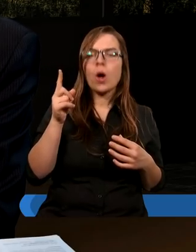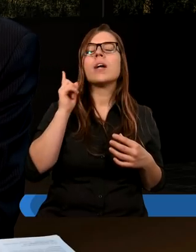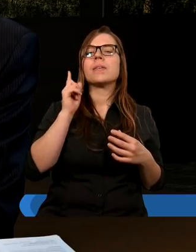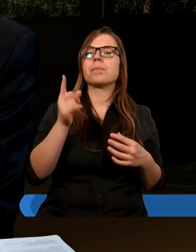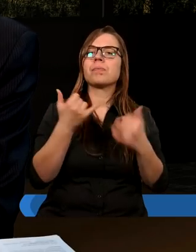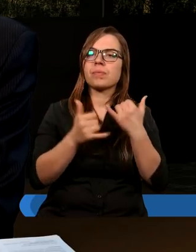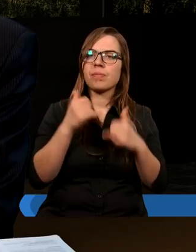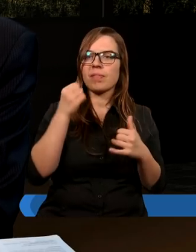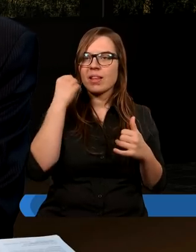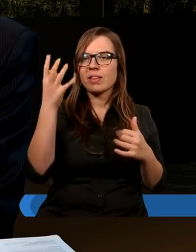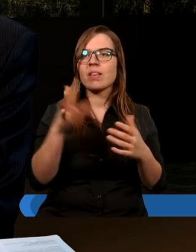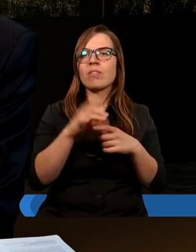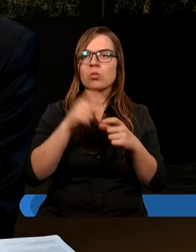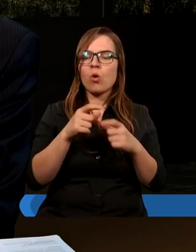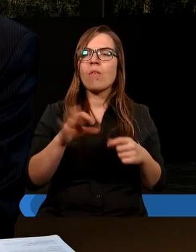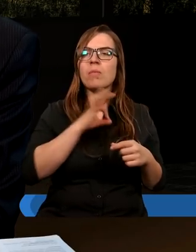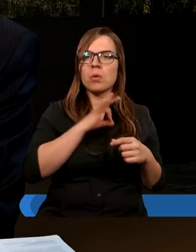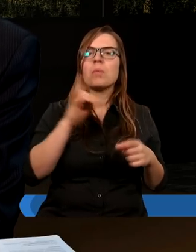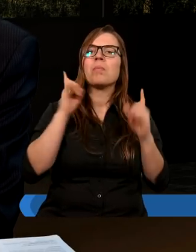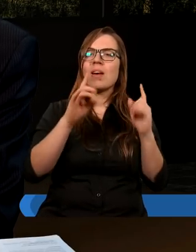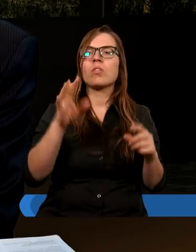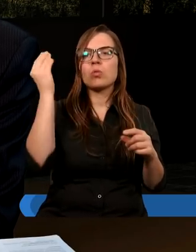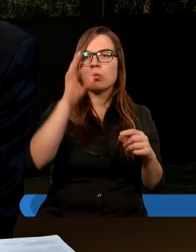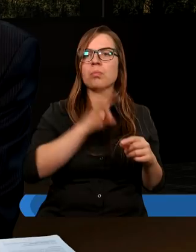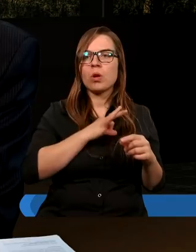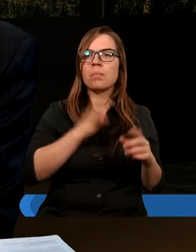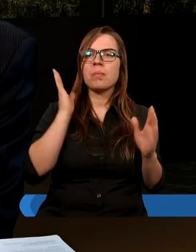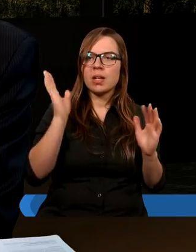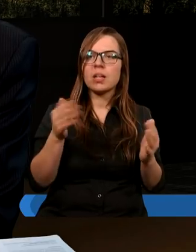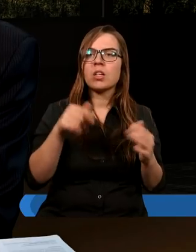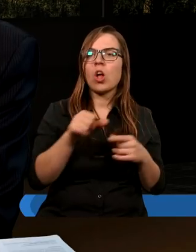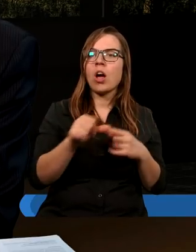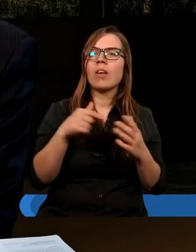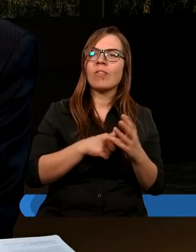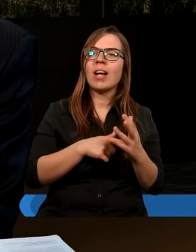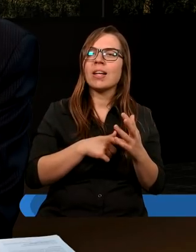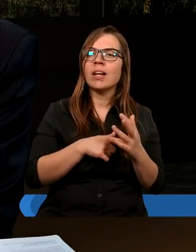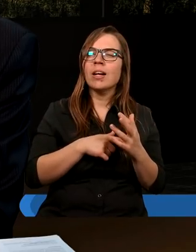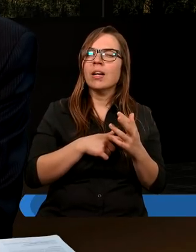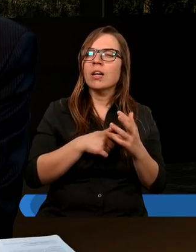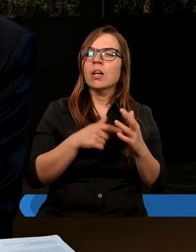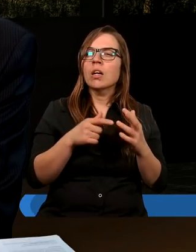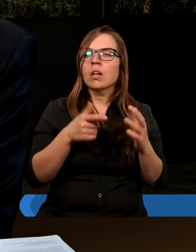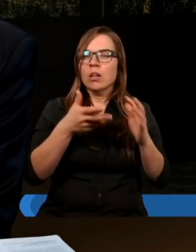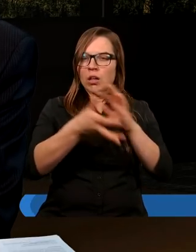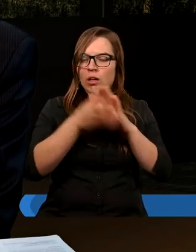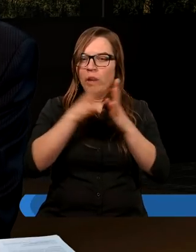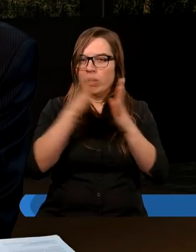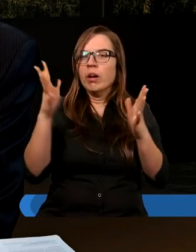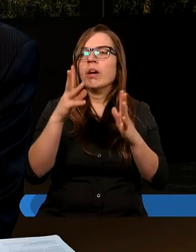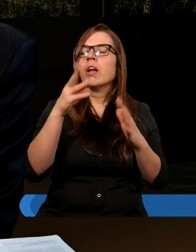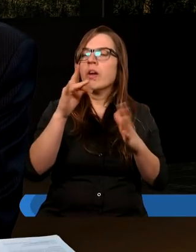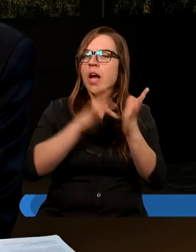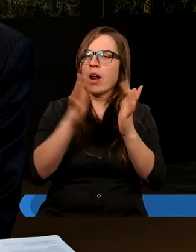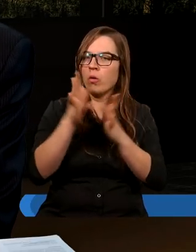Jeśli wytrwacie w Słowie moim prawdziwie uczniami, moimi będziecie. A więc to jest odbiorcami Pana Jezusa